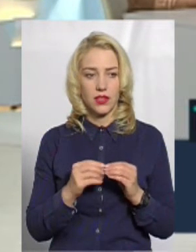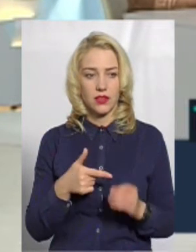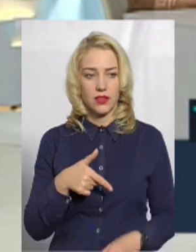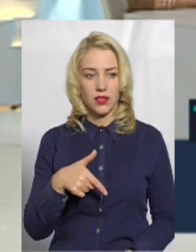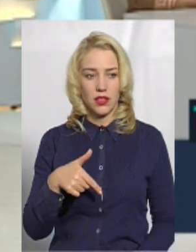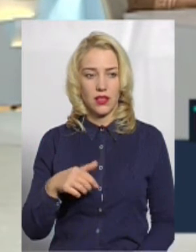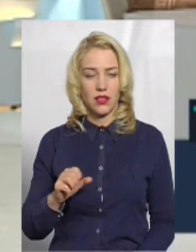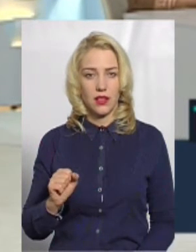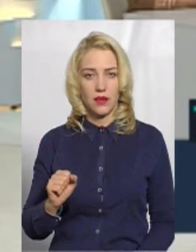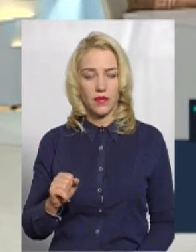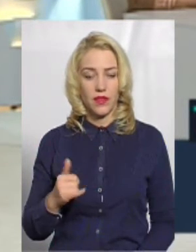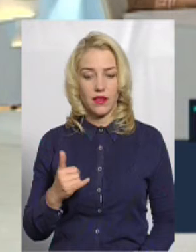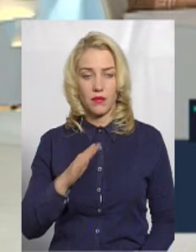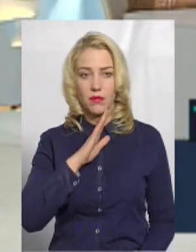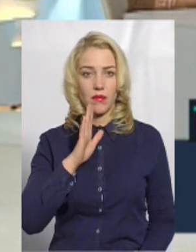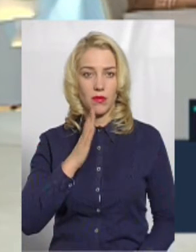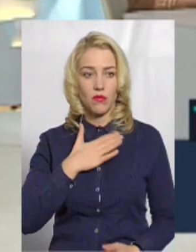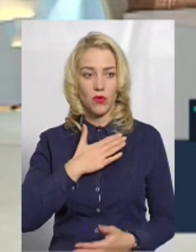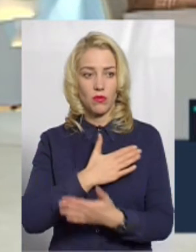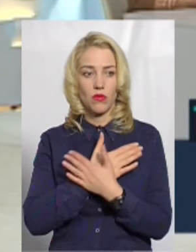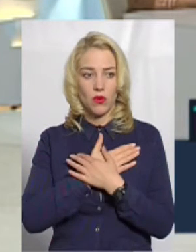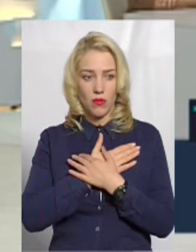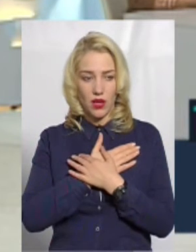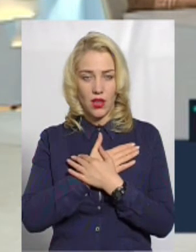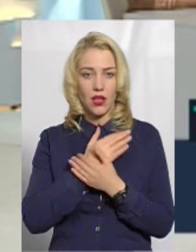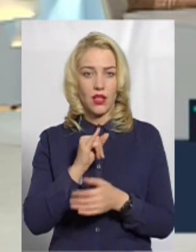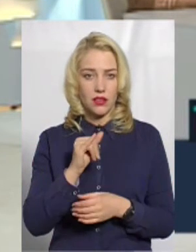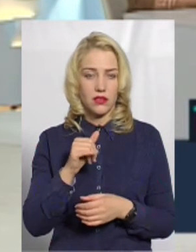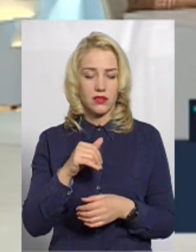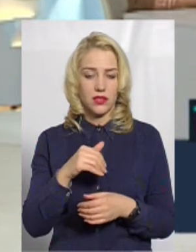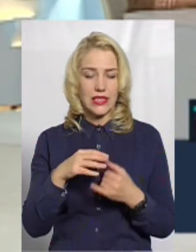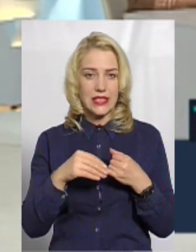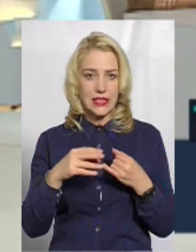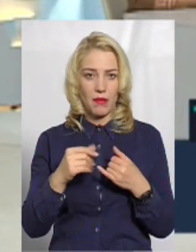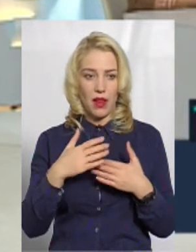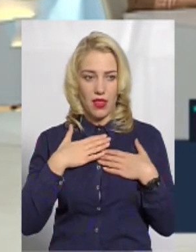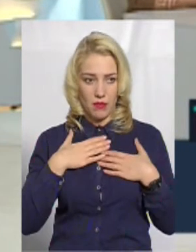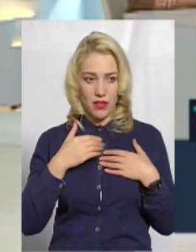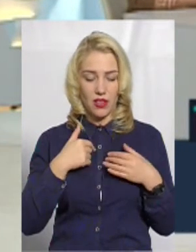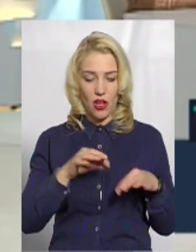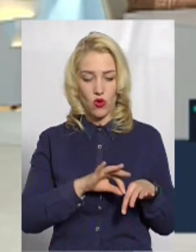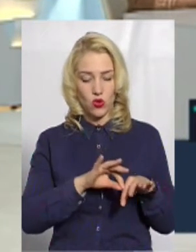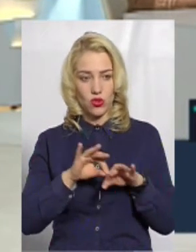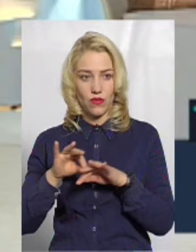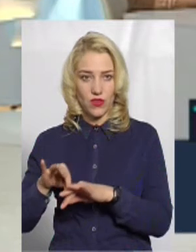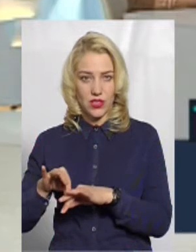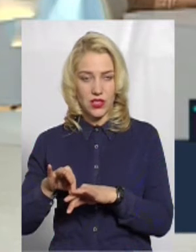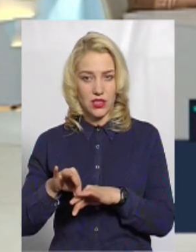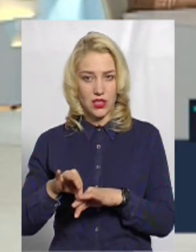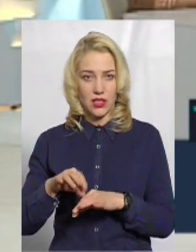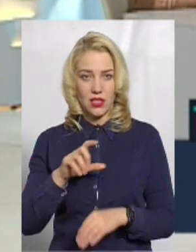А тепер мама моя померла. Земля на мені. Я хочу вивезти її із оренди.